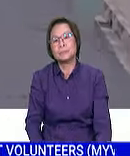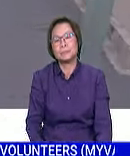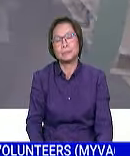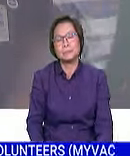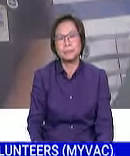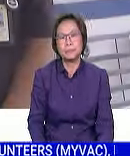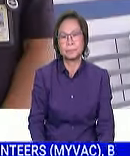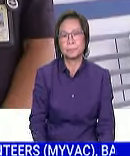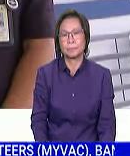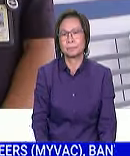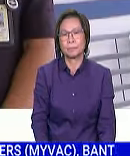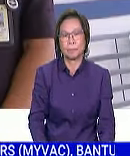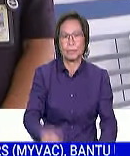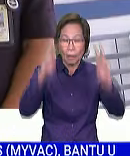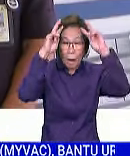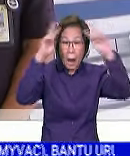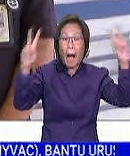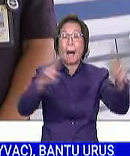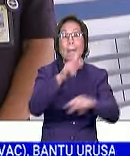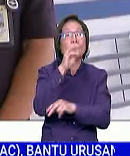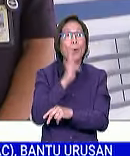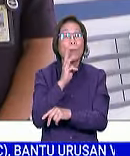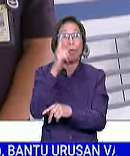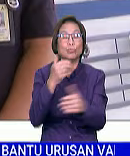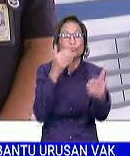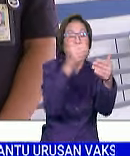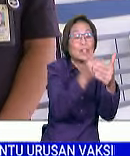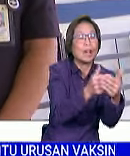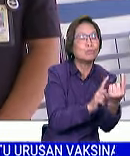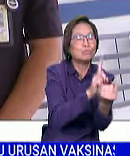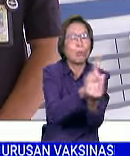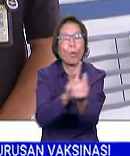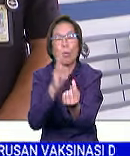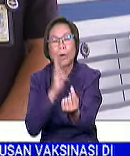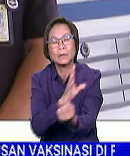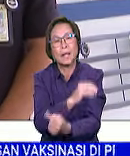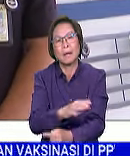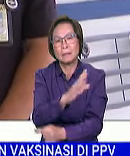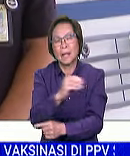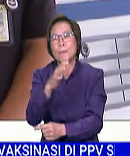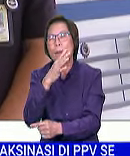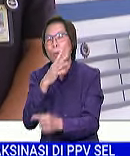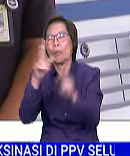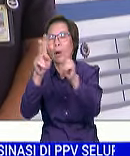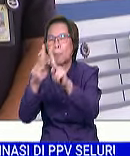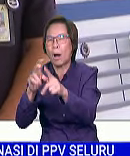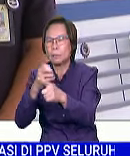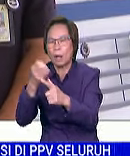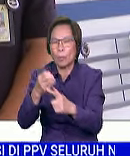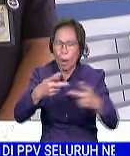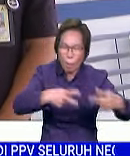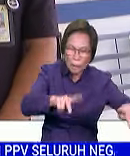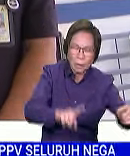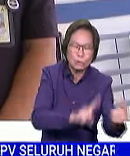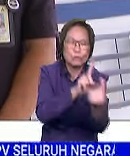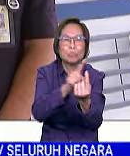melalui Amanita ini untuk mendekati para wanita, ibu-ibu di kawasan kampung-kampung ataupun di kawasan pasar